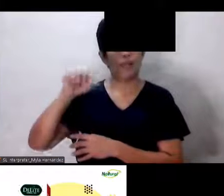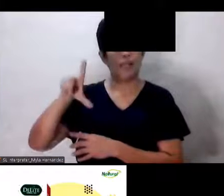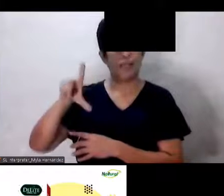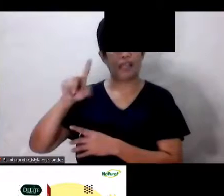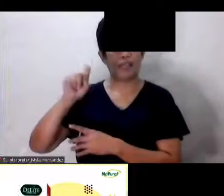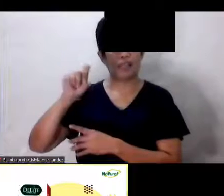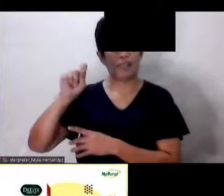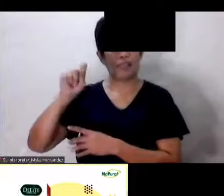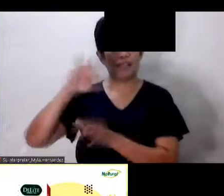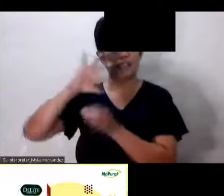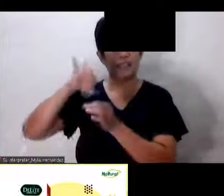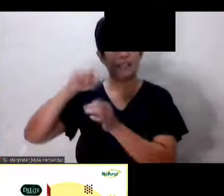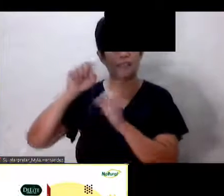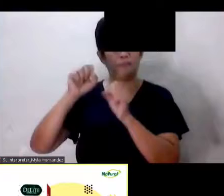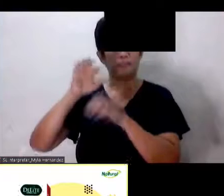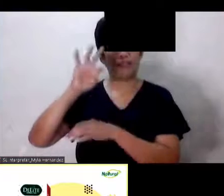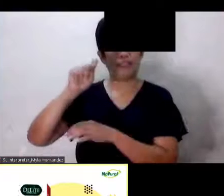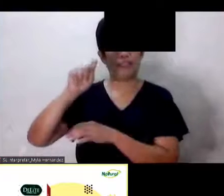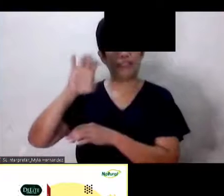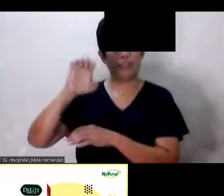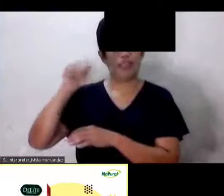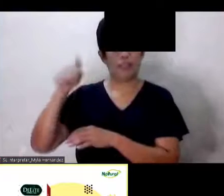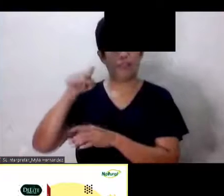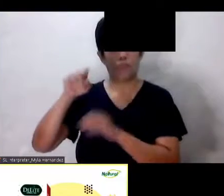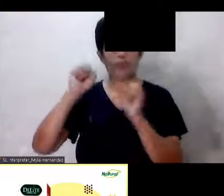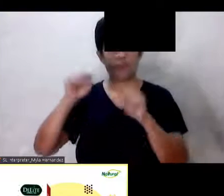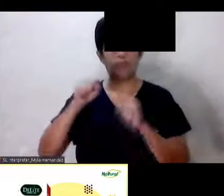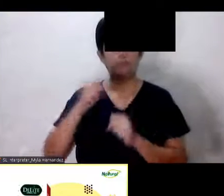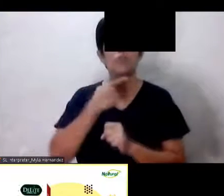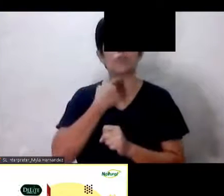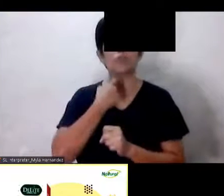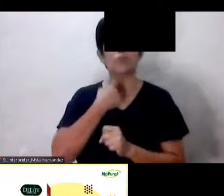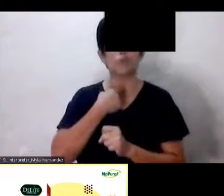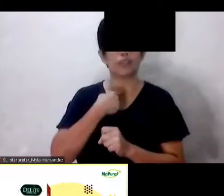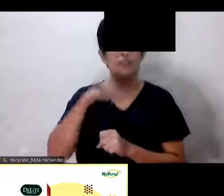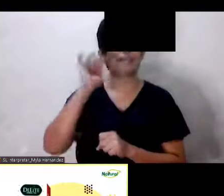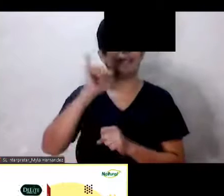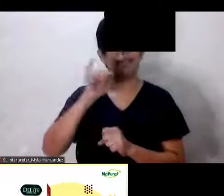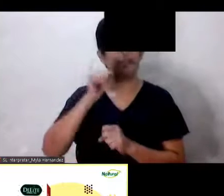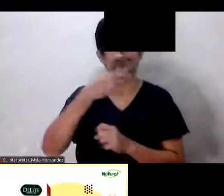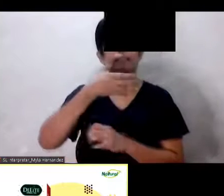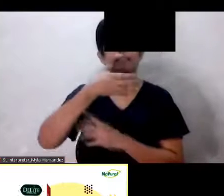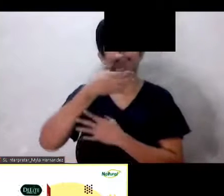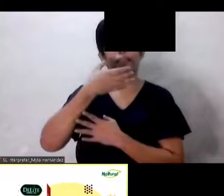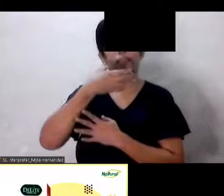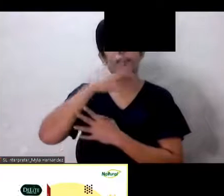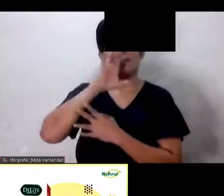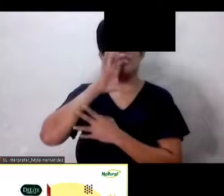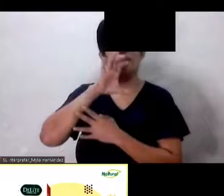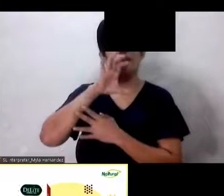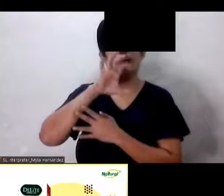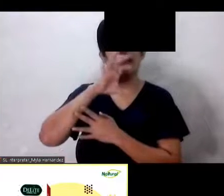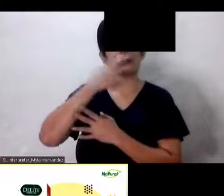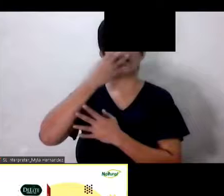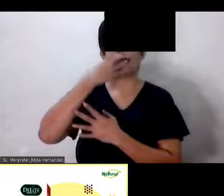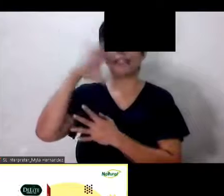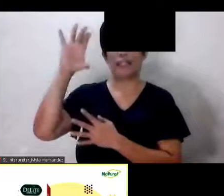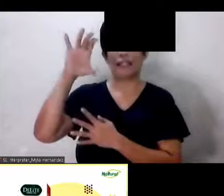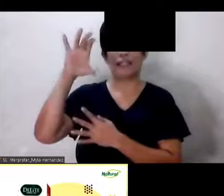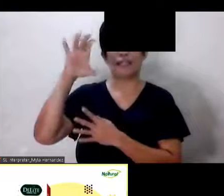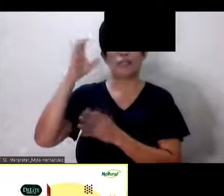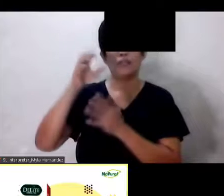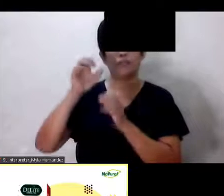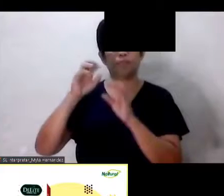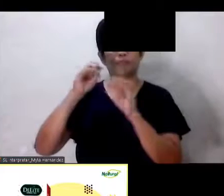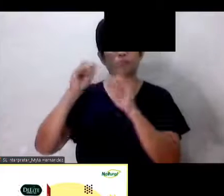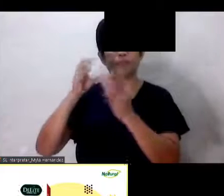sila Oh yes Yes Yes Yes Inumin nyo na mainit Mainit Ilagay nyo sa isang bote I-shake nyo Okay